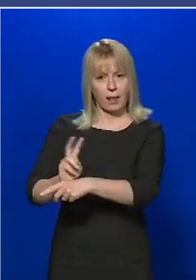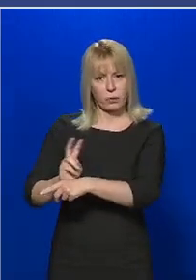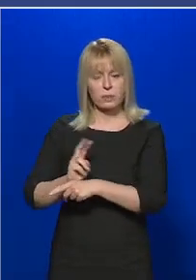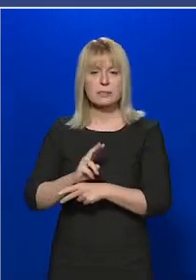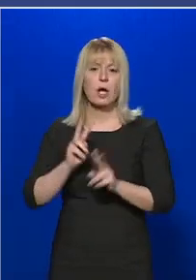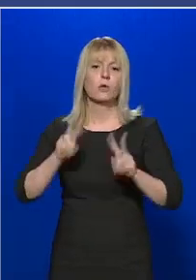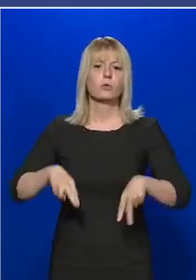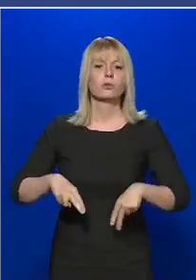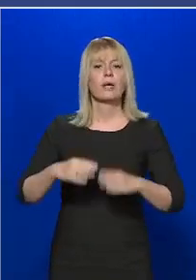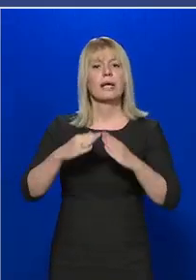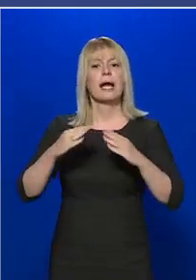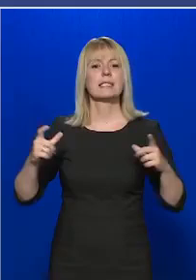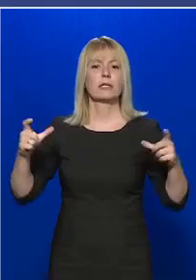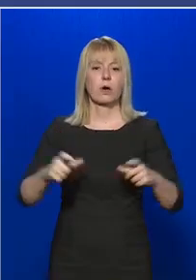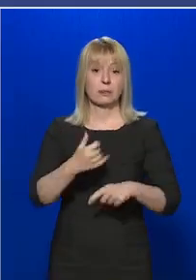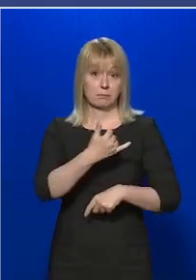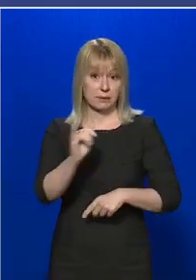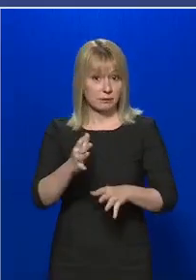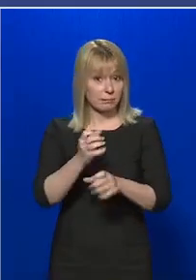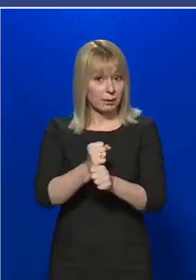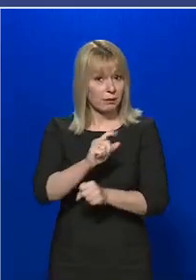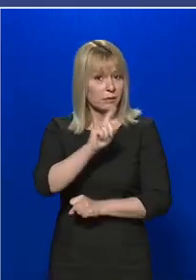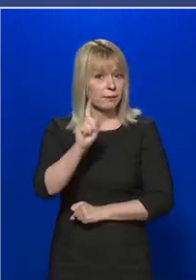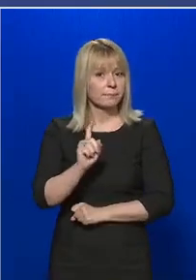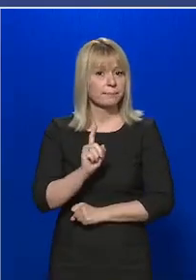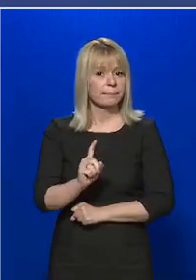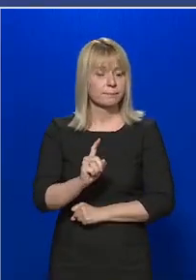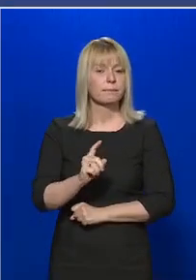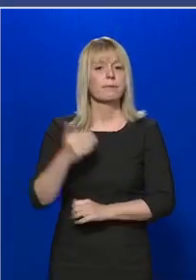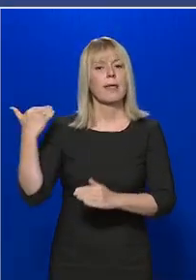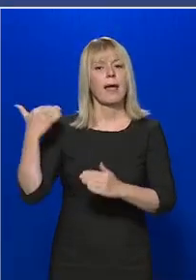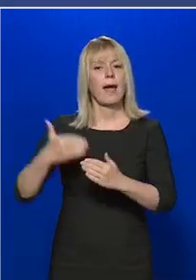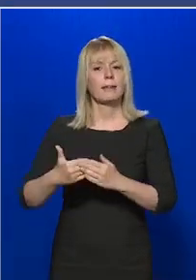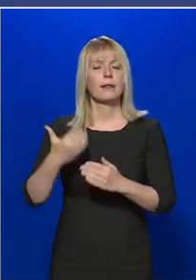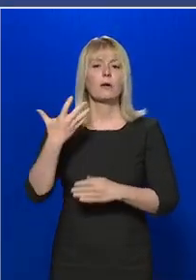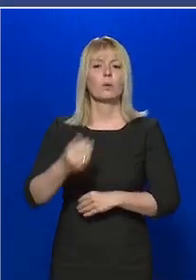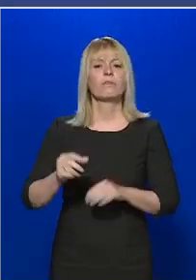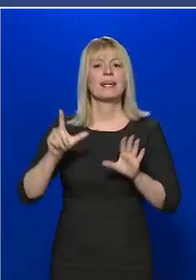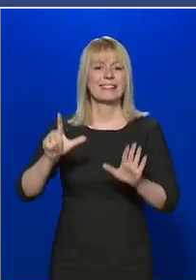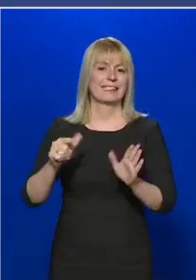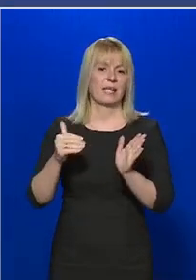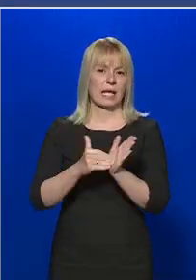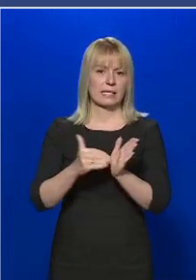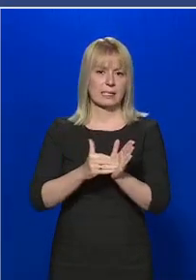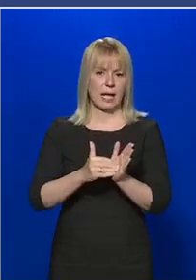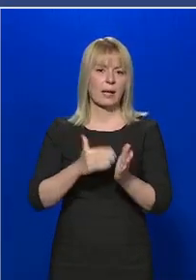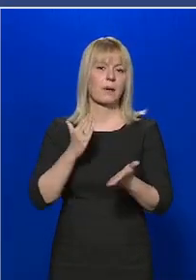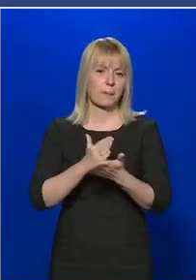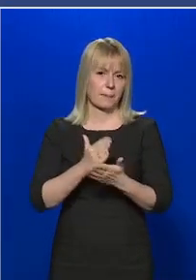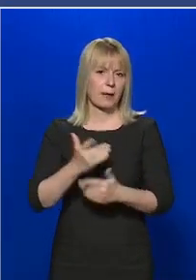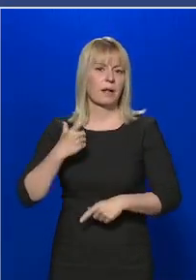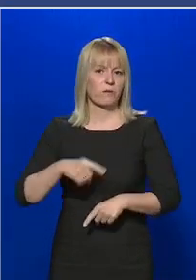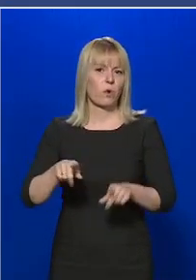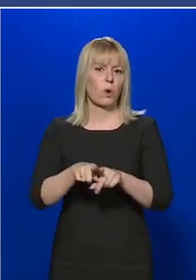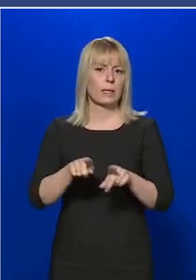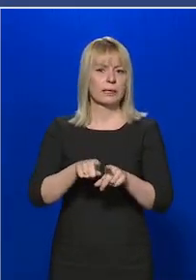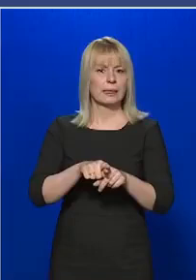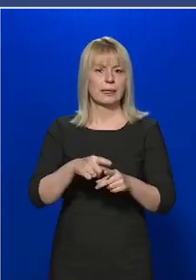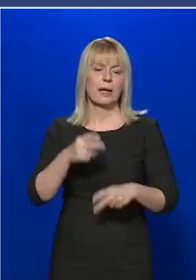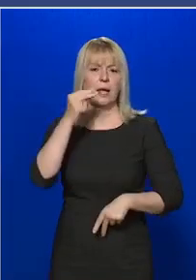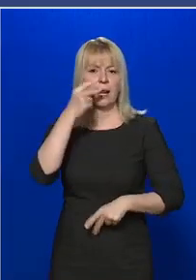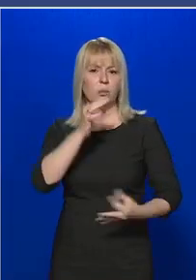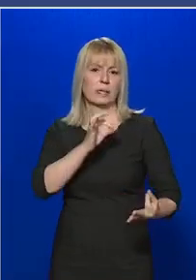hatósági házi karanténnak a betartását. Eddig 57 ezer esetben hajtottunk végre ilyen jellegű